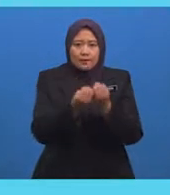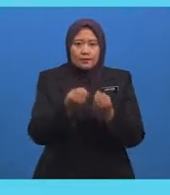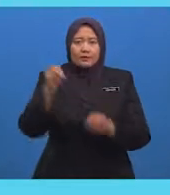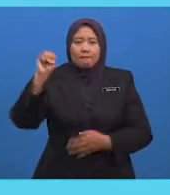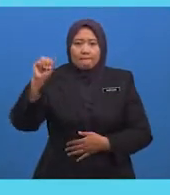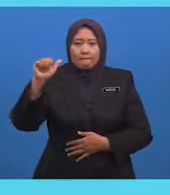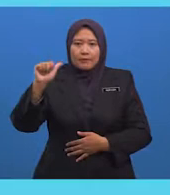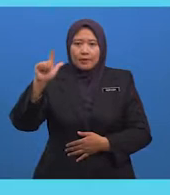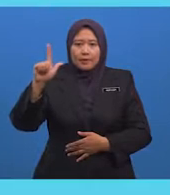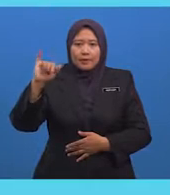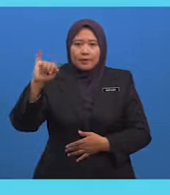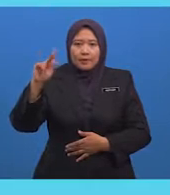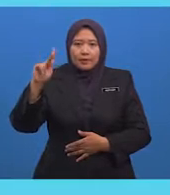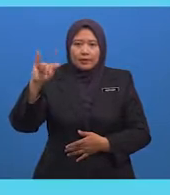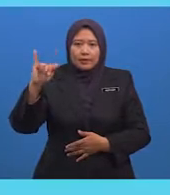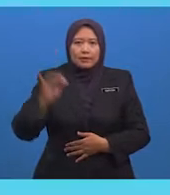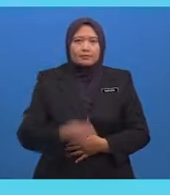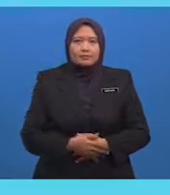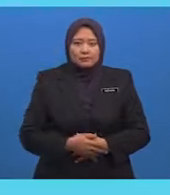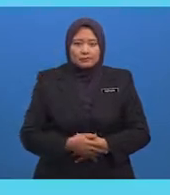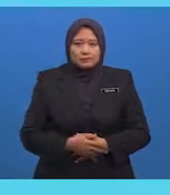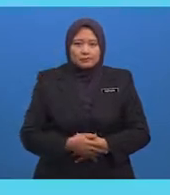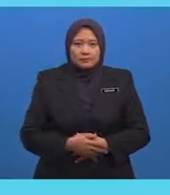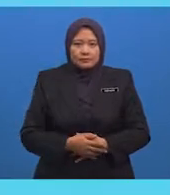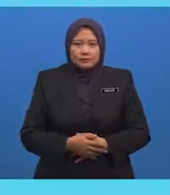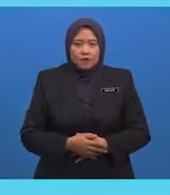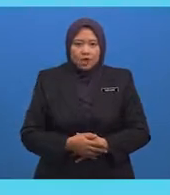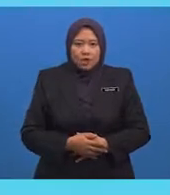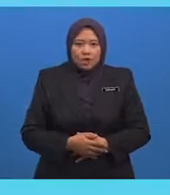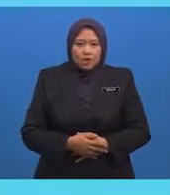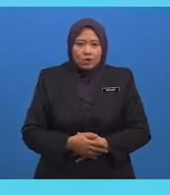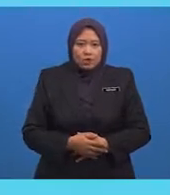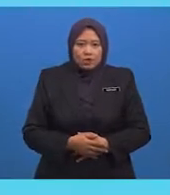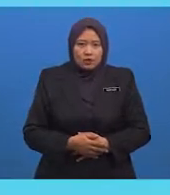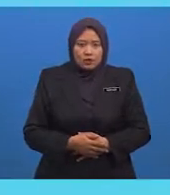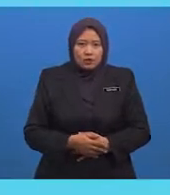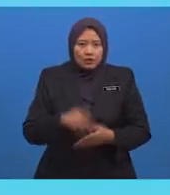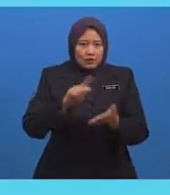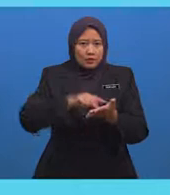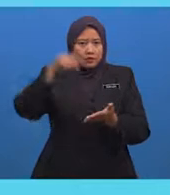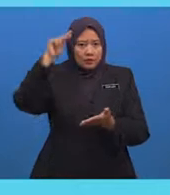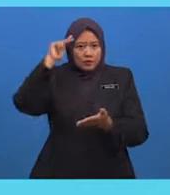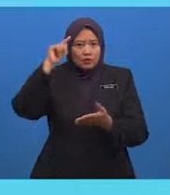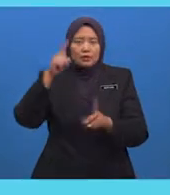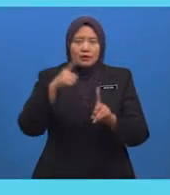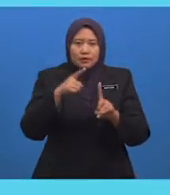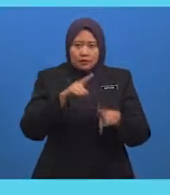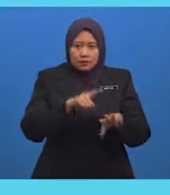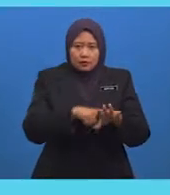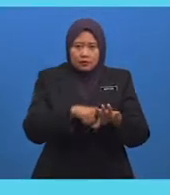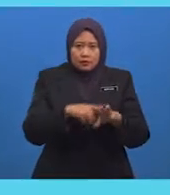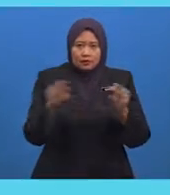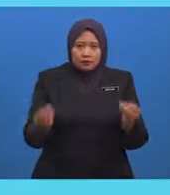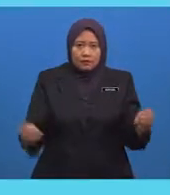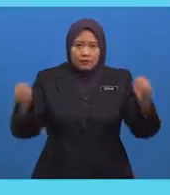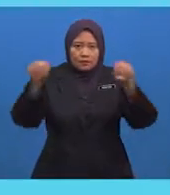Kerikulum di Masjid Sayyidina Amru bin Al-As Ialah Ilmu-ilmu